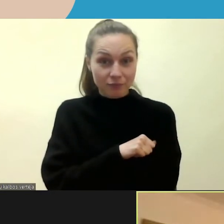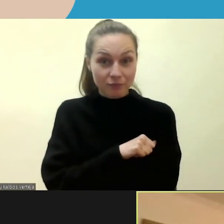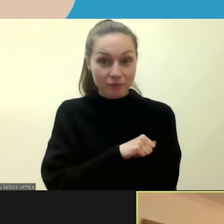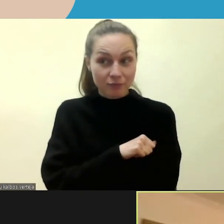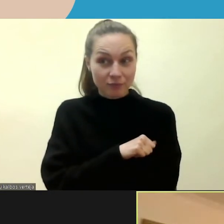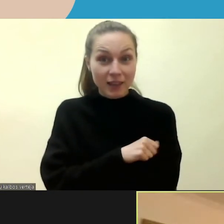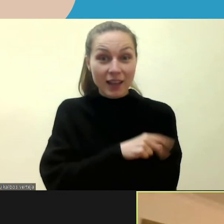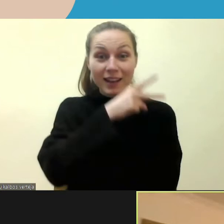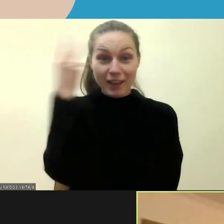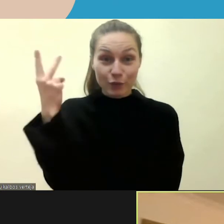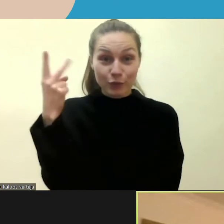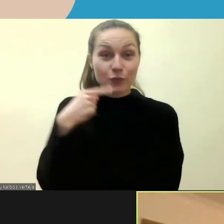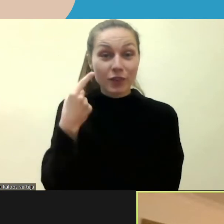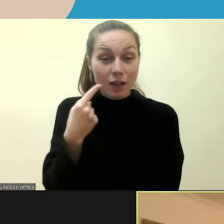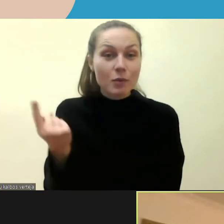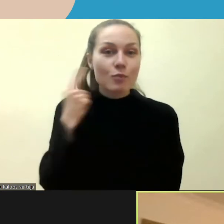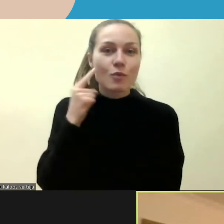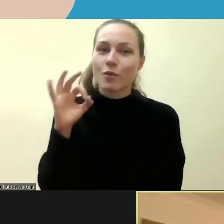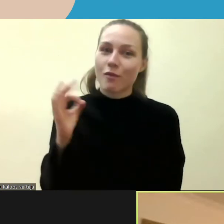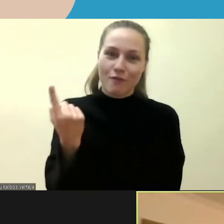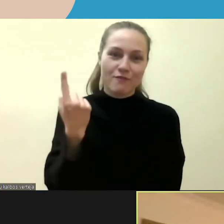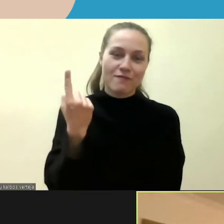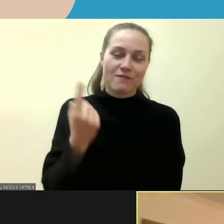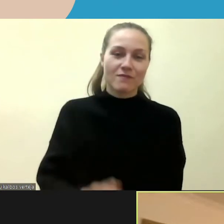Lietuviškai. Na,